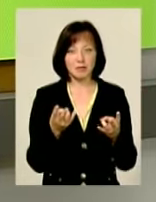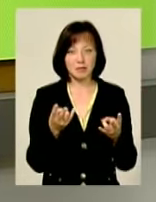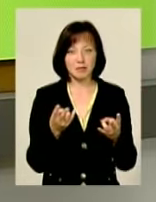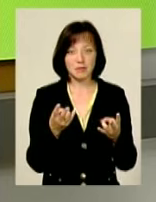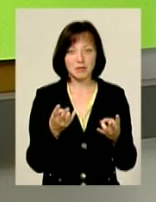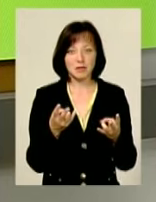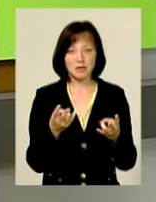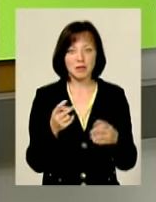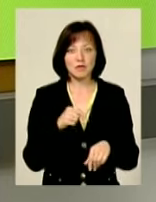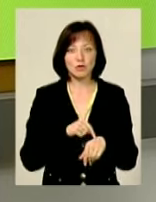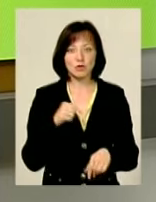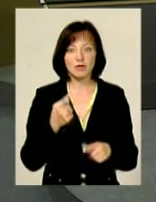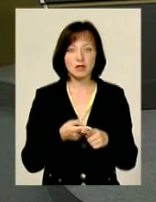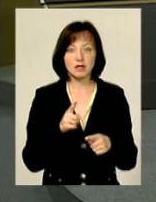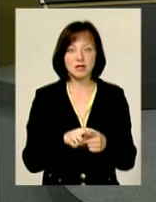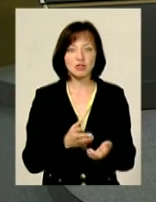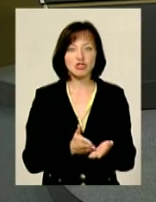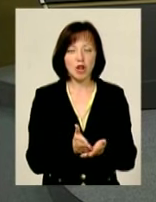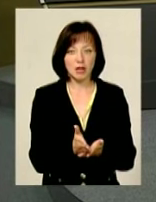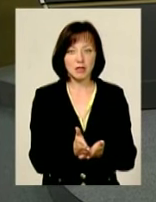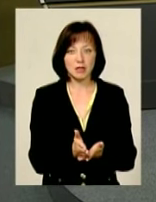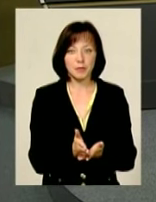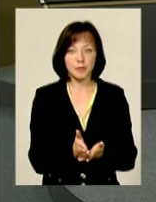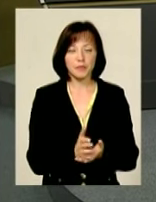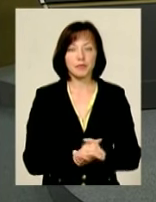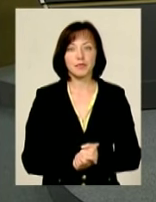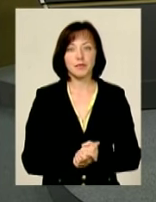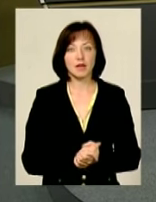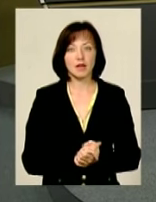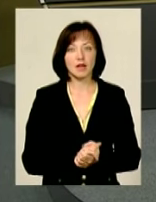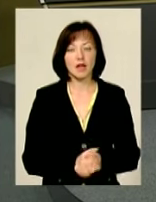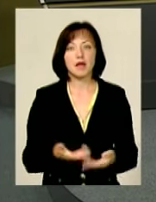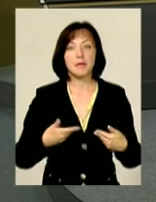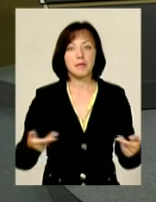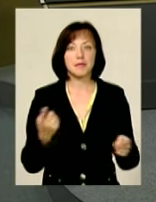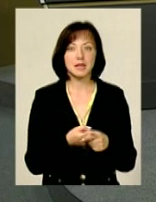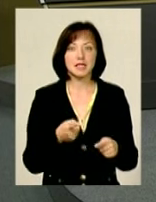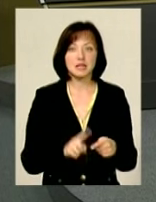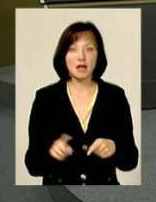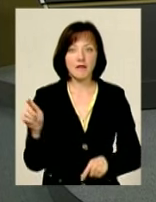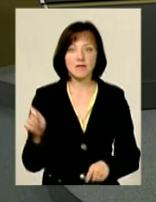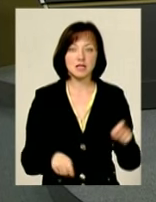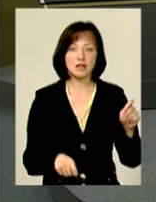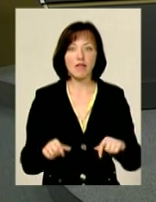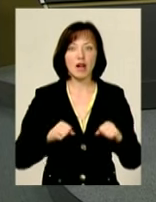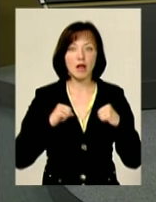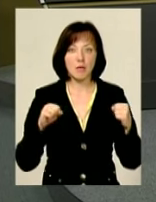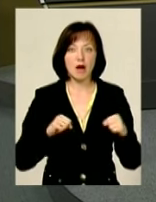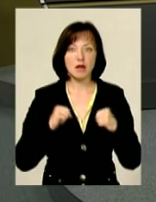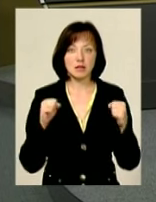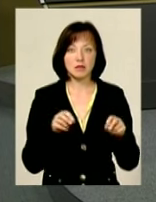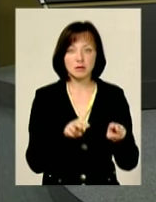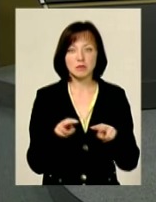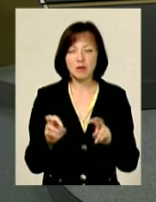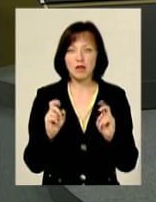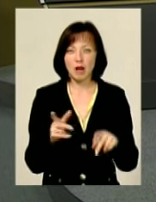відчувати цей жанр. Тобто ми цей фестиваль намагаємося практично спасти. Я